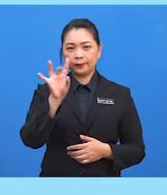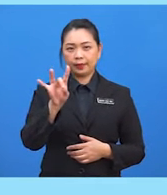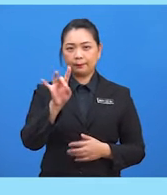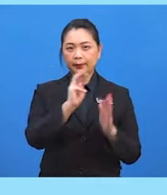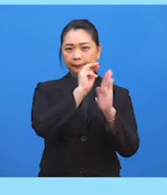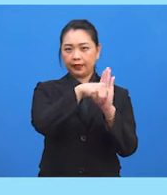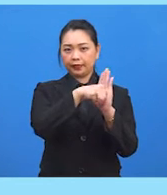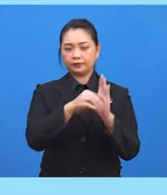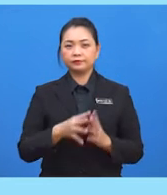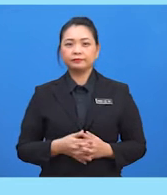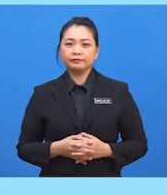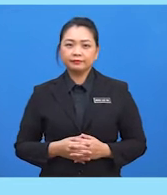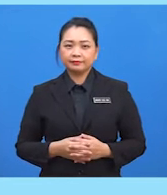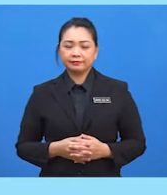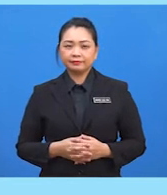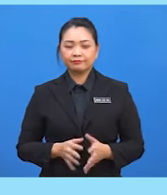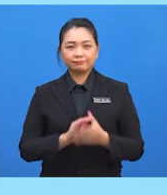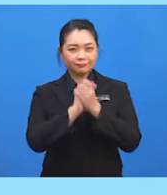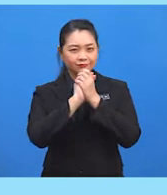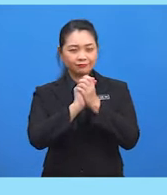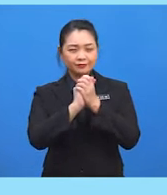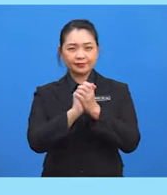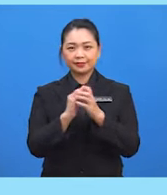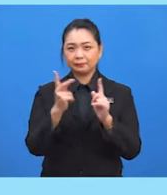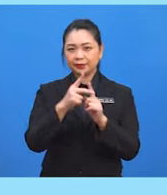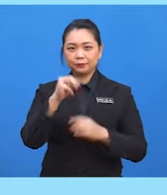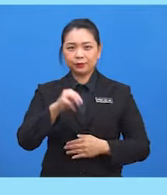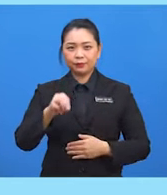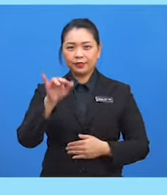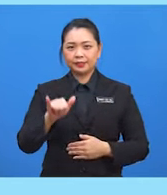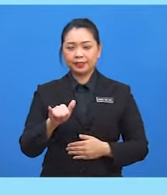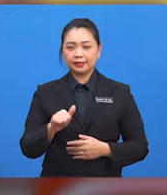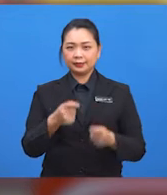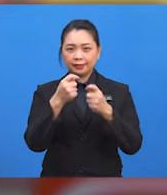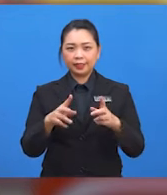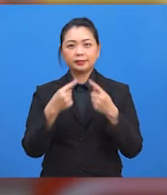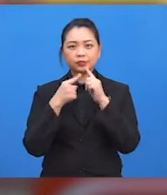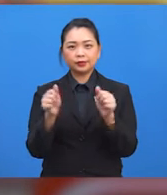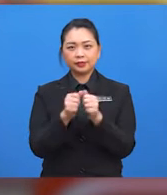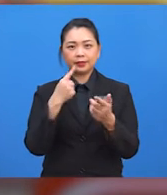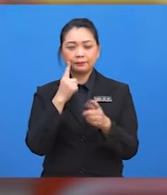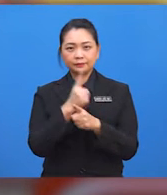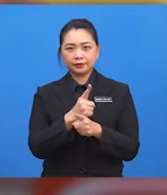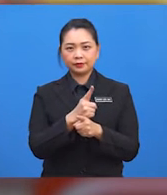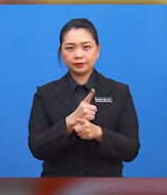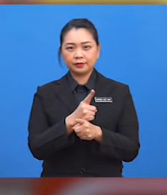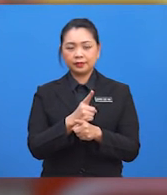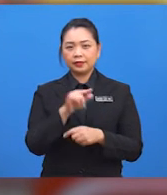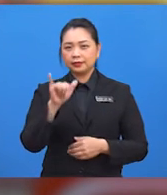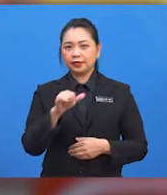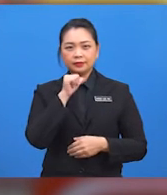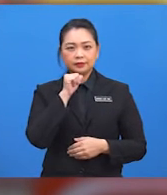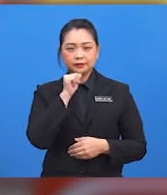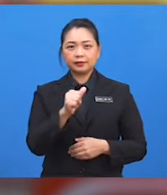minit. Tahniah kepada murid-murid yang menjawab dengan betul. Yang tidak berjaya,